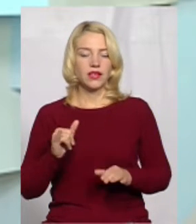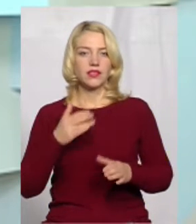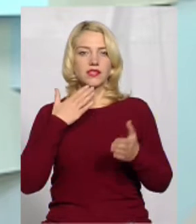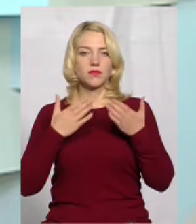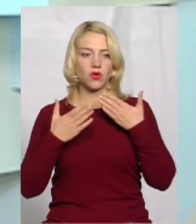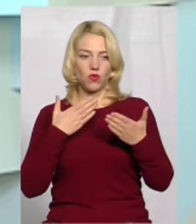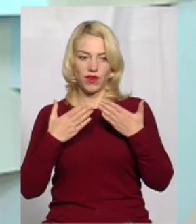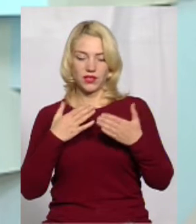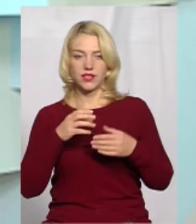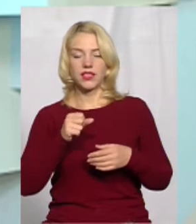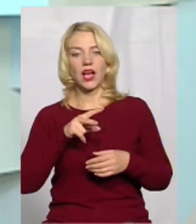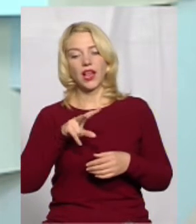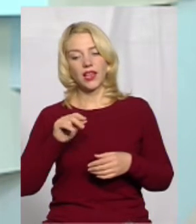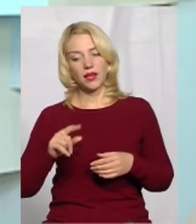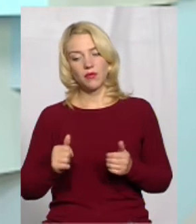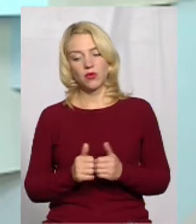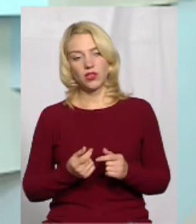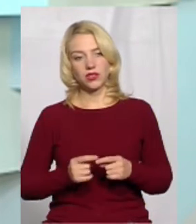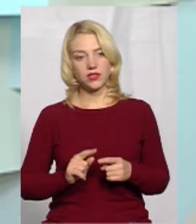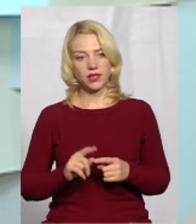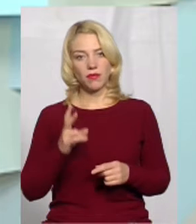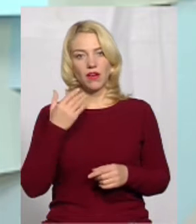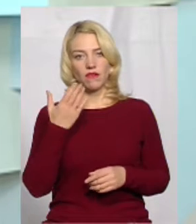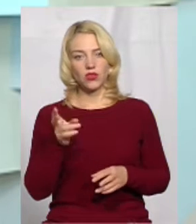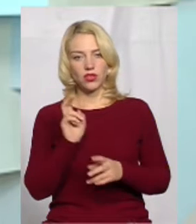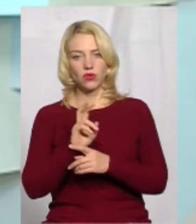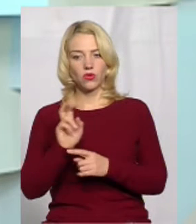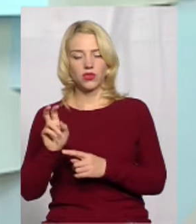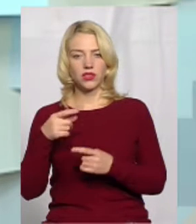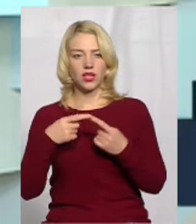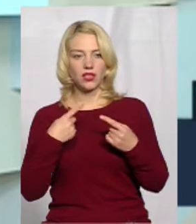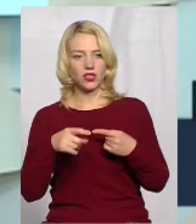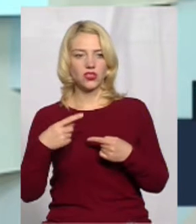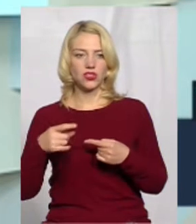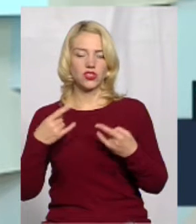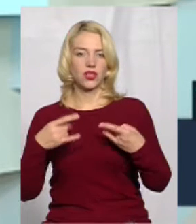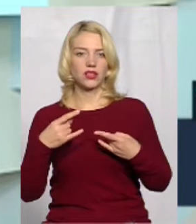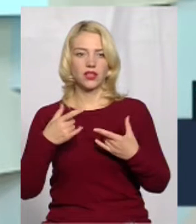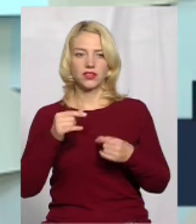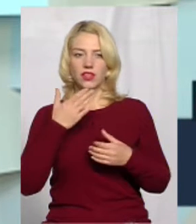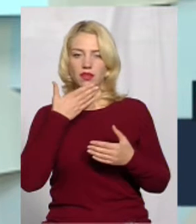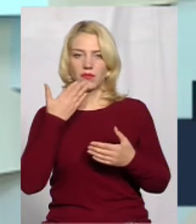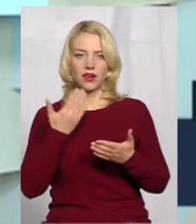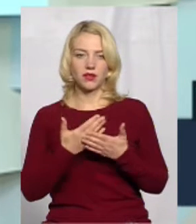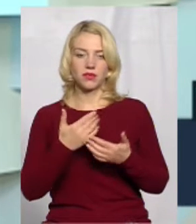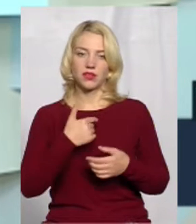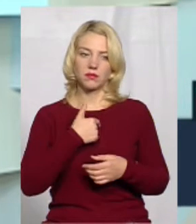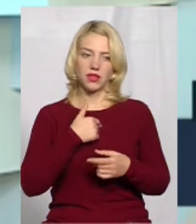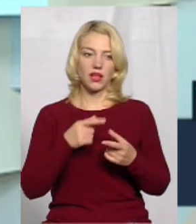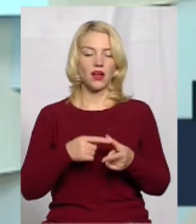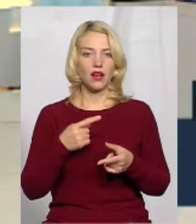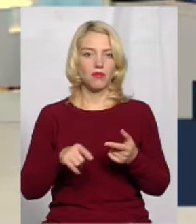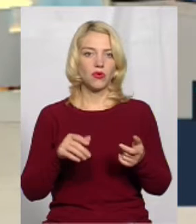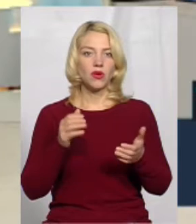спілкуватися, але поряд з тим вони ходять на інші канали, де немає, наприклад, мене, наприклад, або